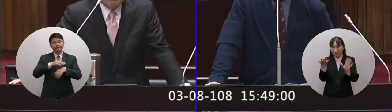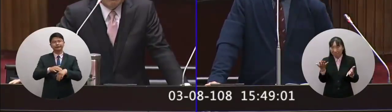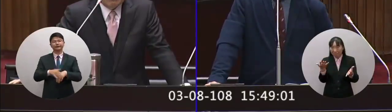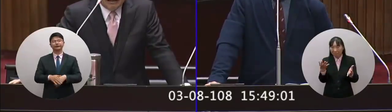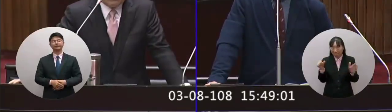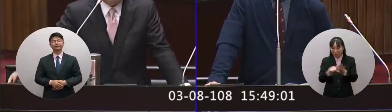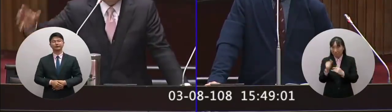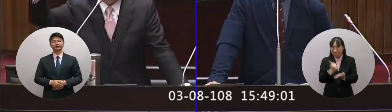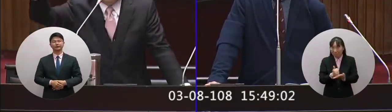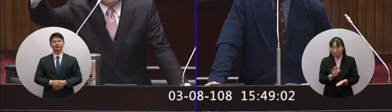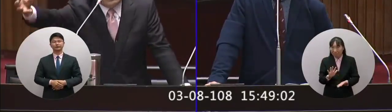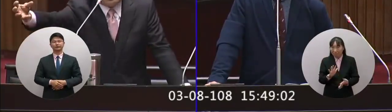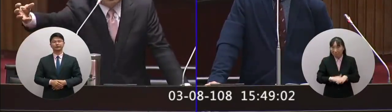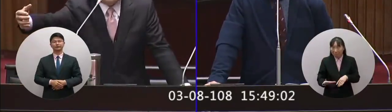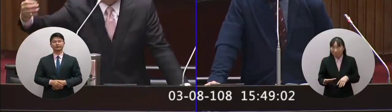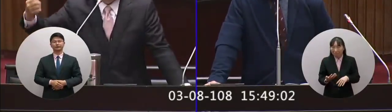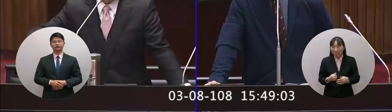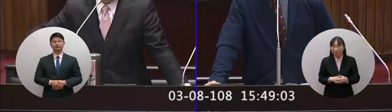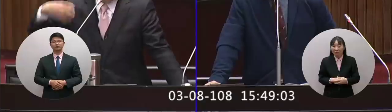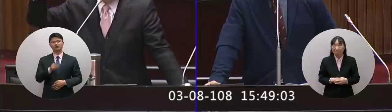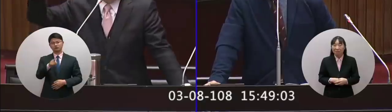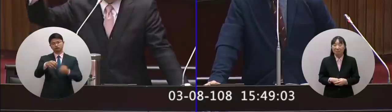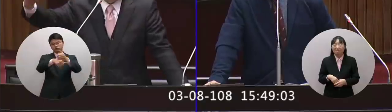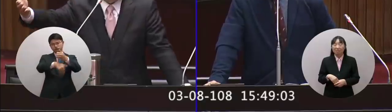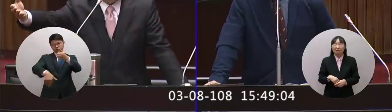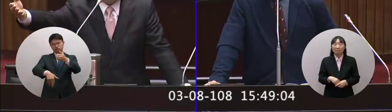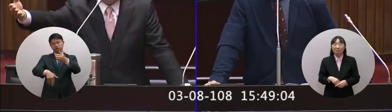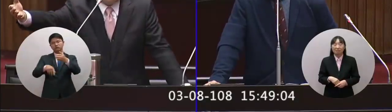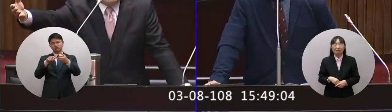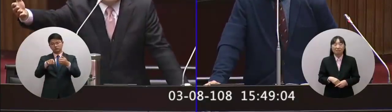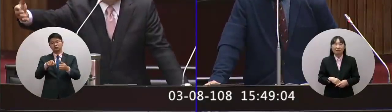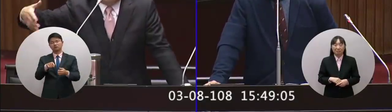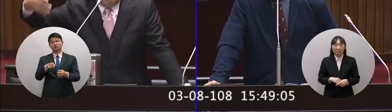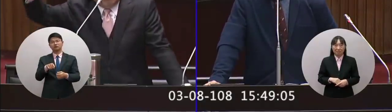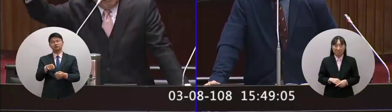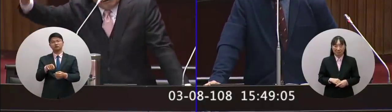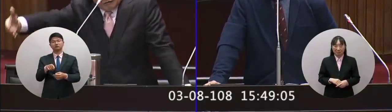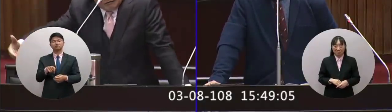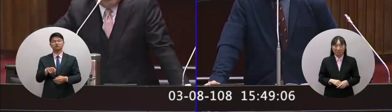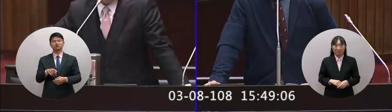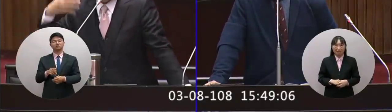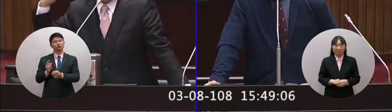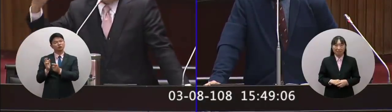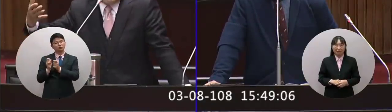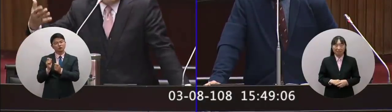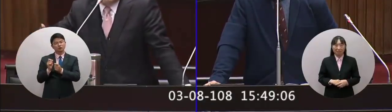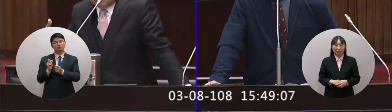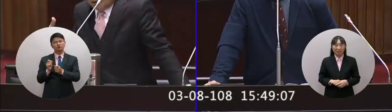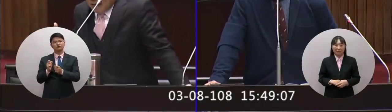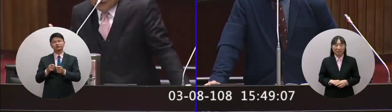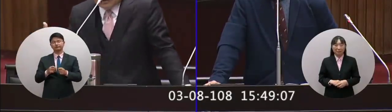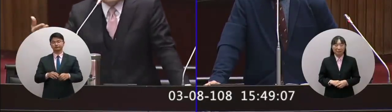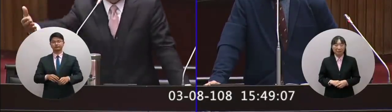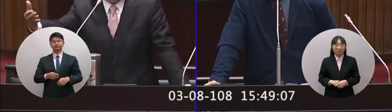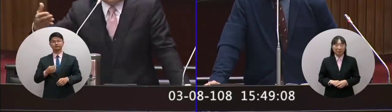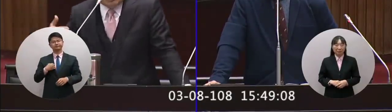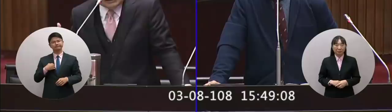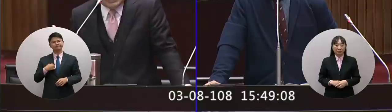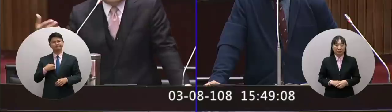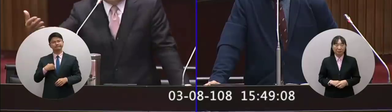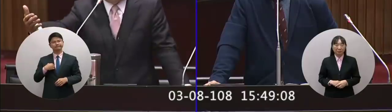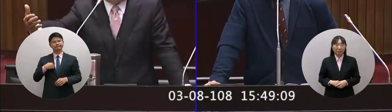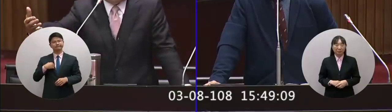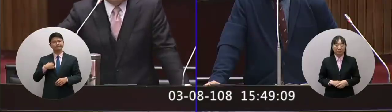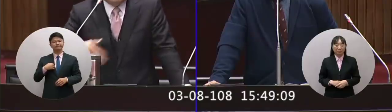會去嗎去嗎人家在組織他也剛才現在我們就是